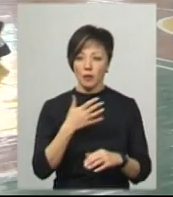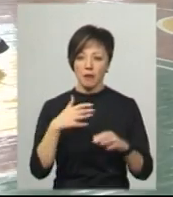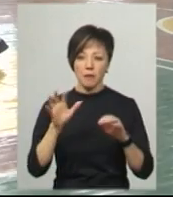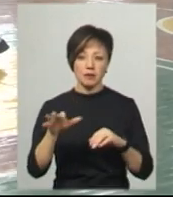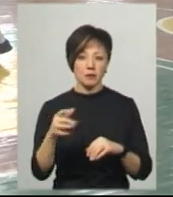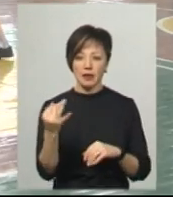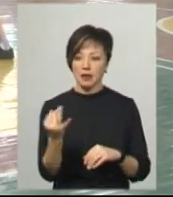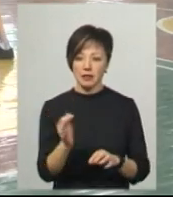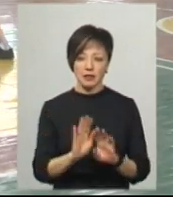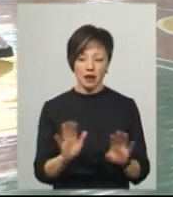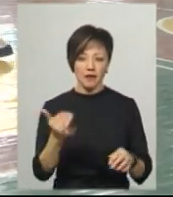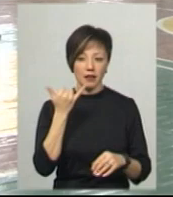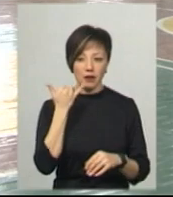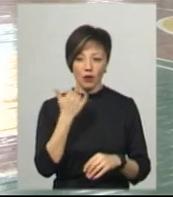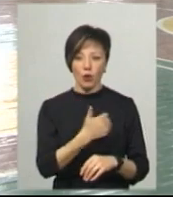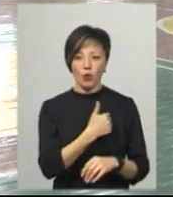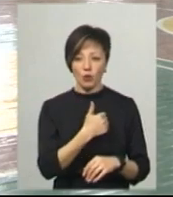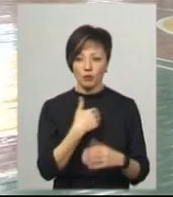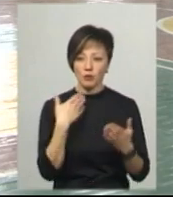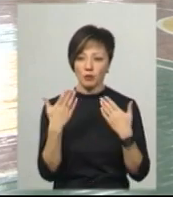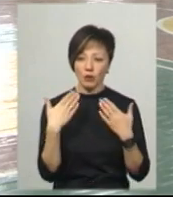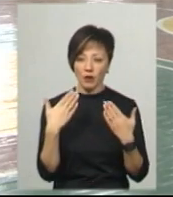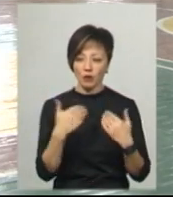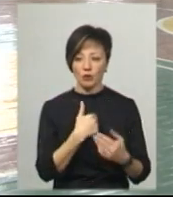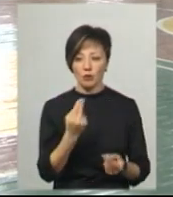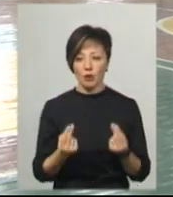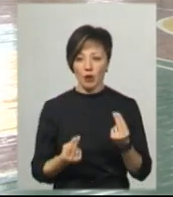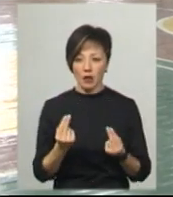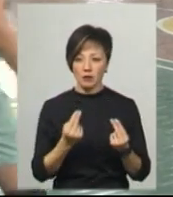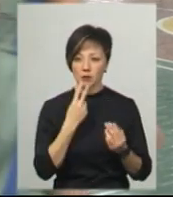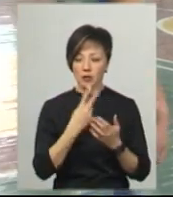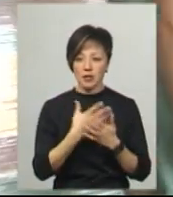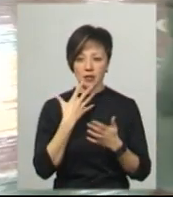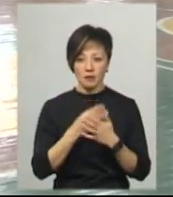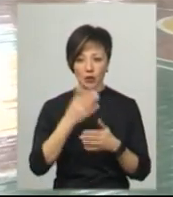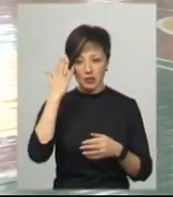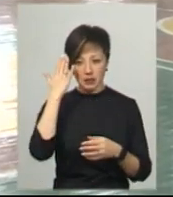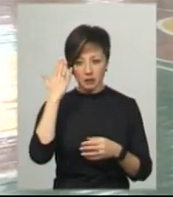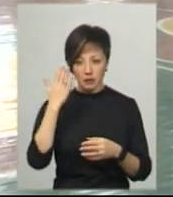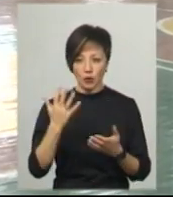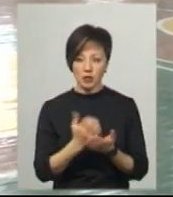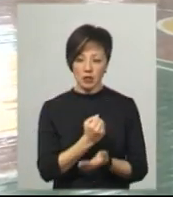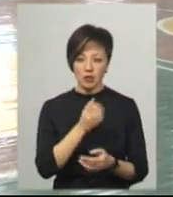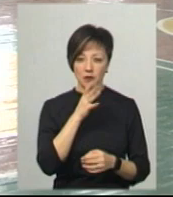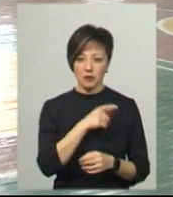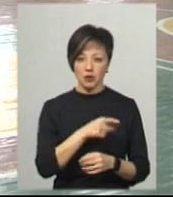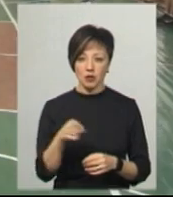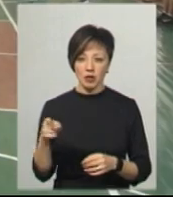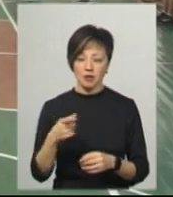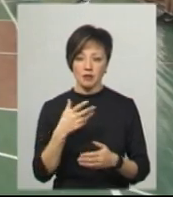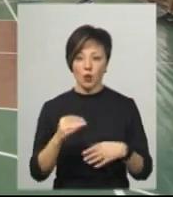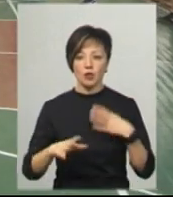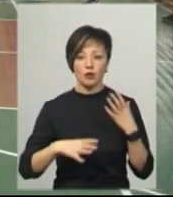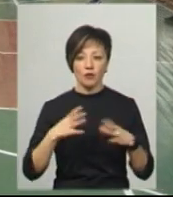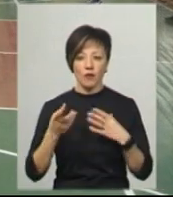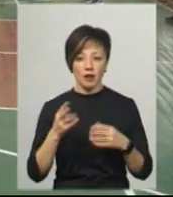Їх не цікавить зараз телефони. Вони хочуть поспілкуватися, вони хочуть пократи, показати свої здібності, які вони досягли під час свого тренування.